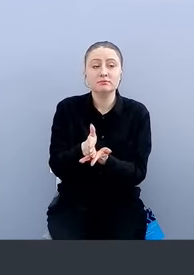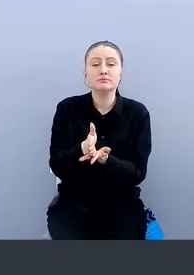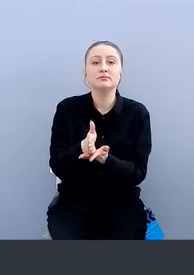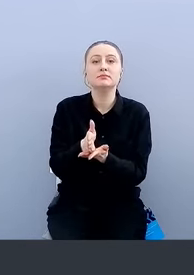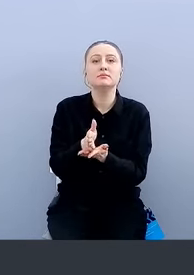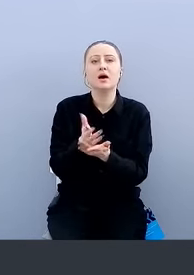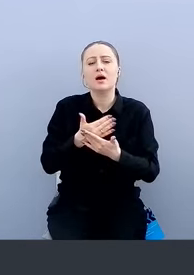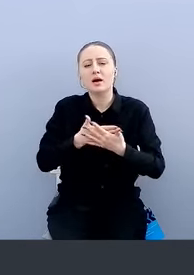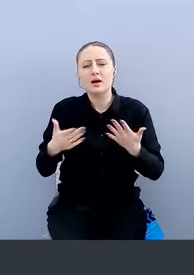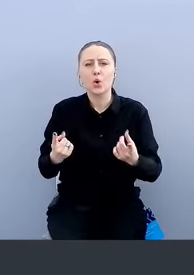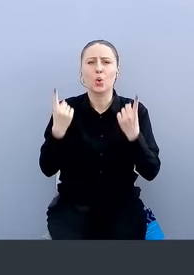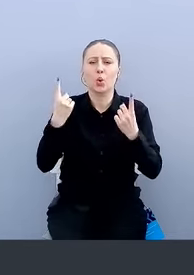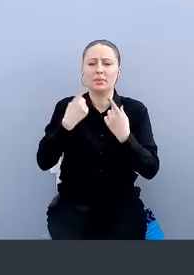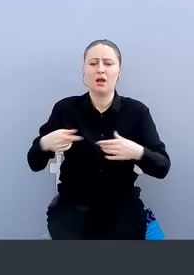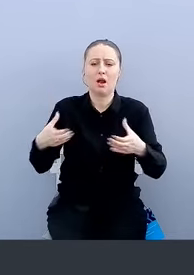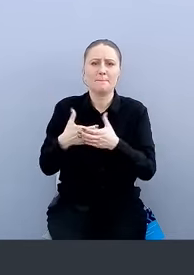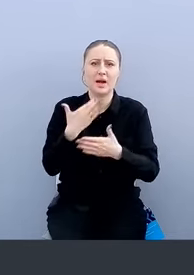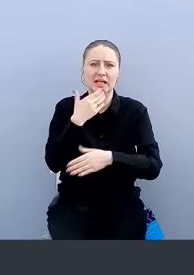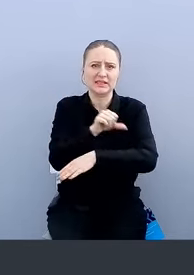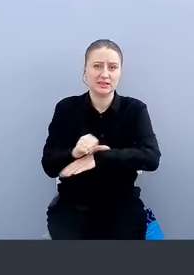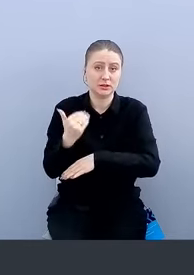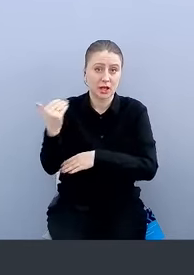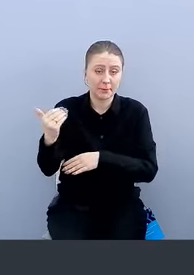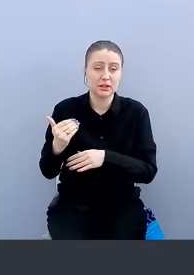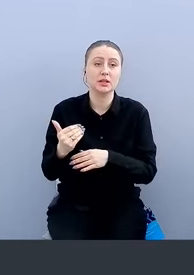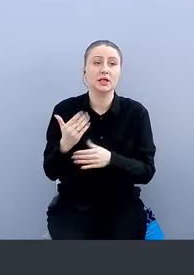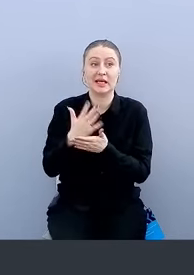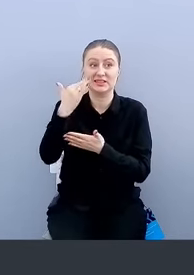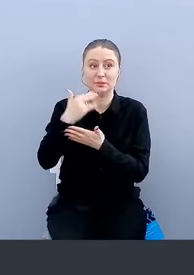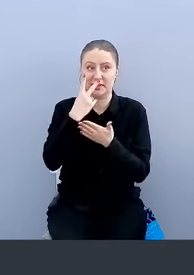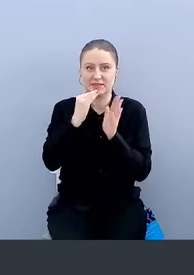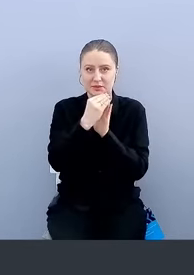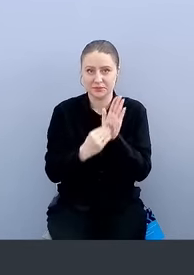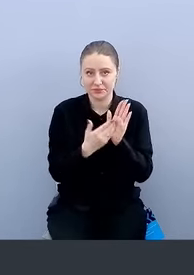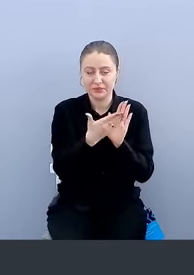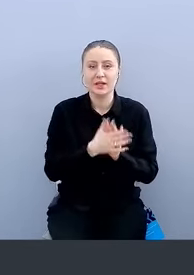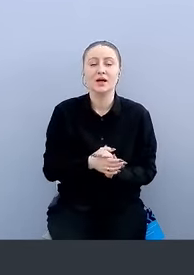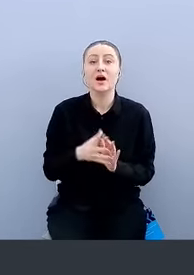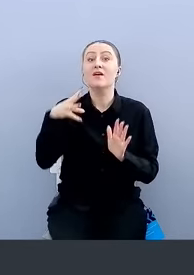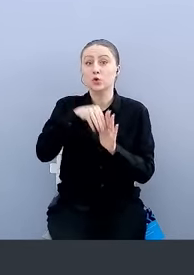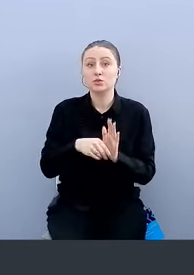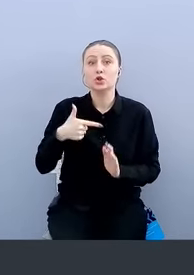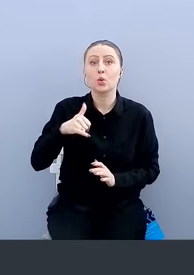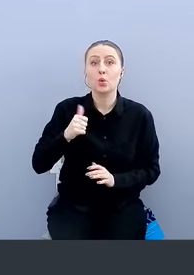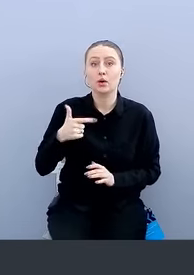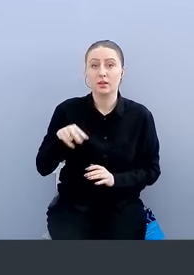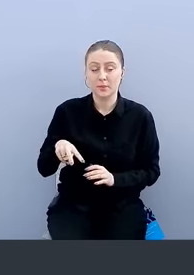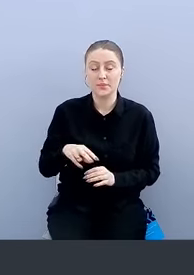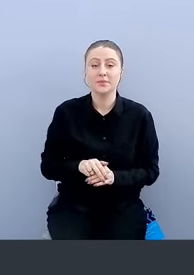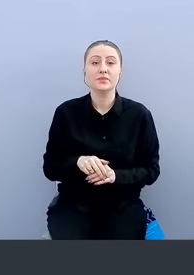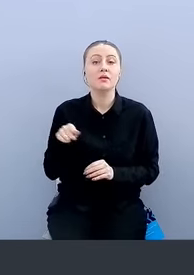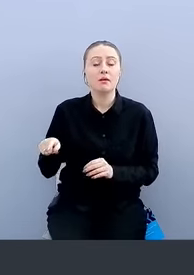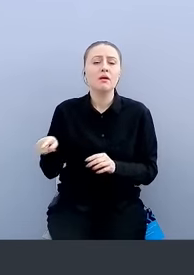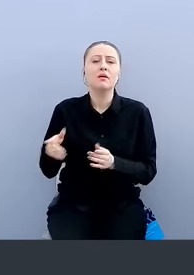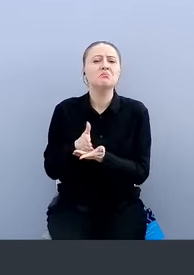различные большие компании, крупные западные. Вот тут список есть. В том числе Google. Занимались они